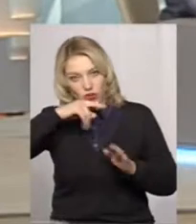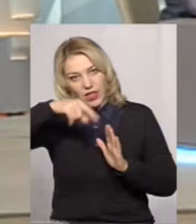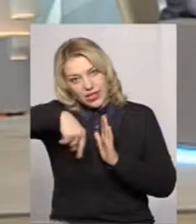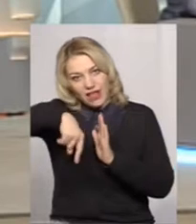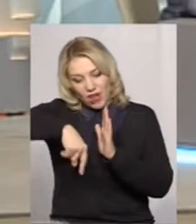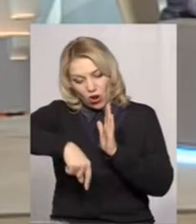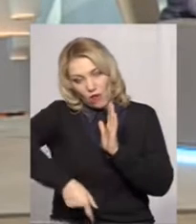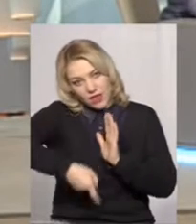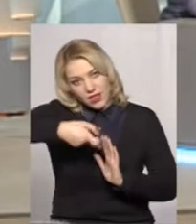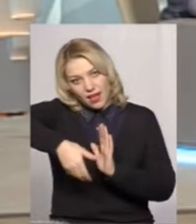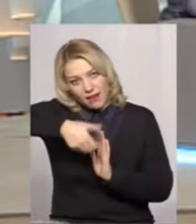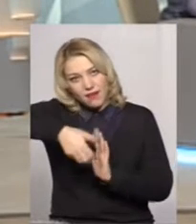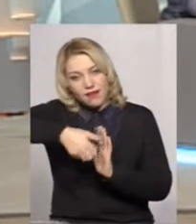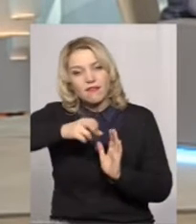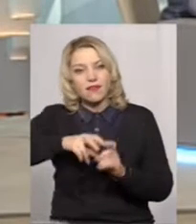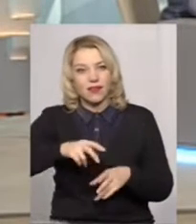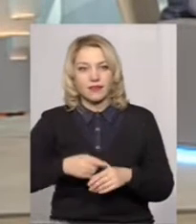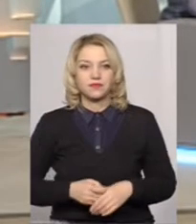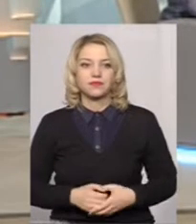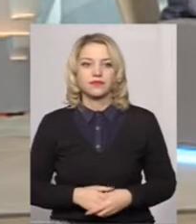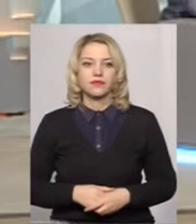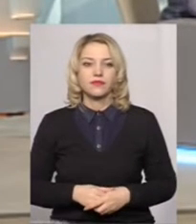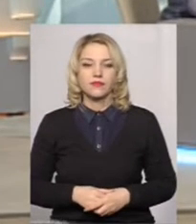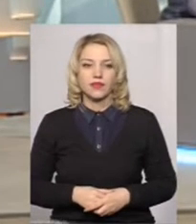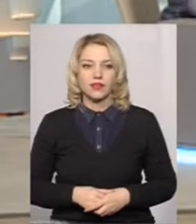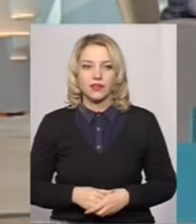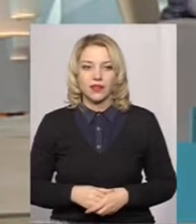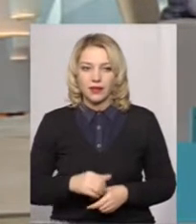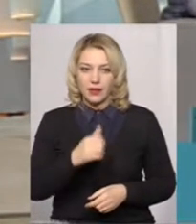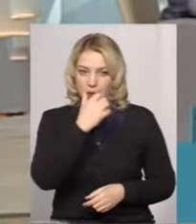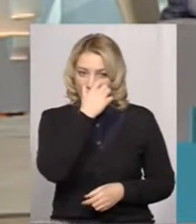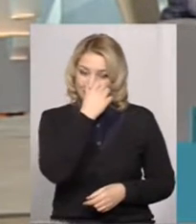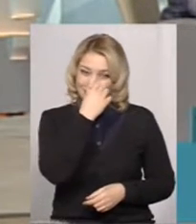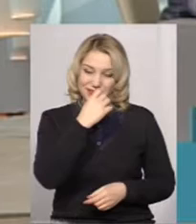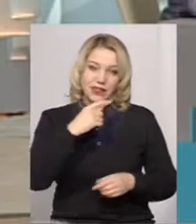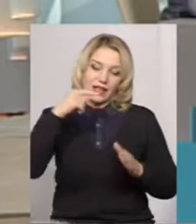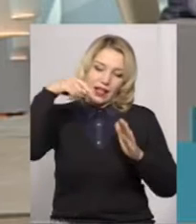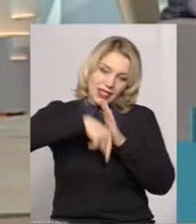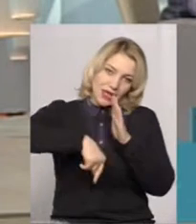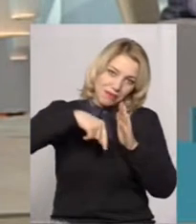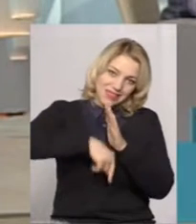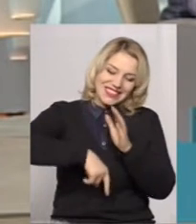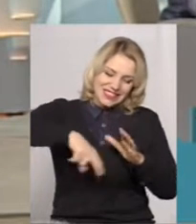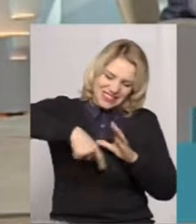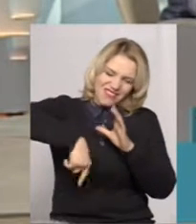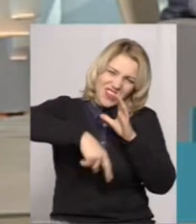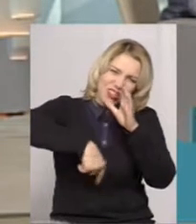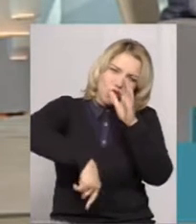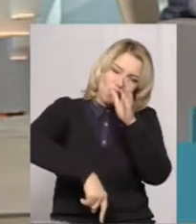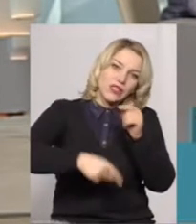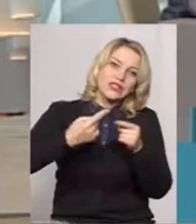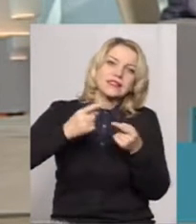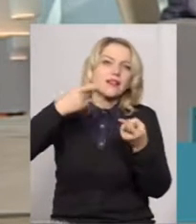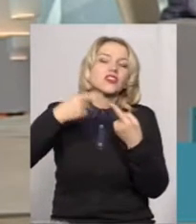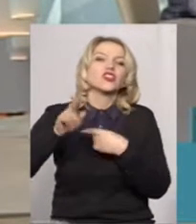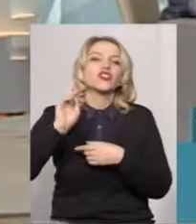там інша якість? Чи це більші? Глибини свердловин, вони трошки інші, ніж глибини кірниць. І це ж, побачу, всі,